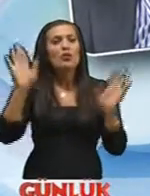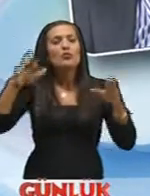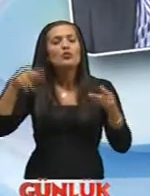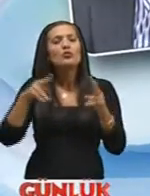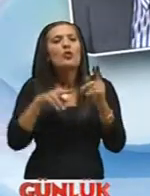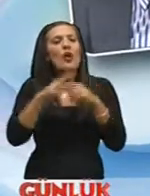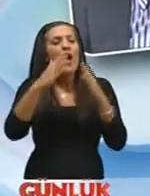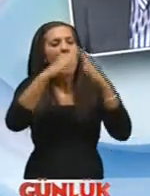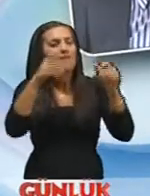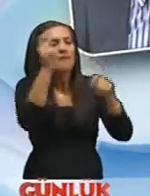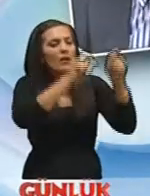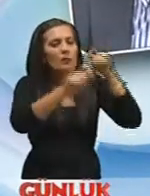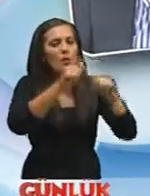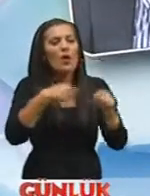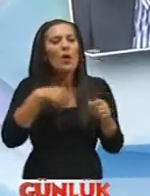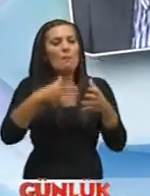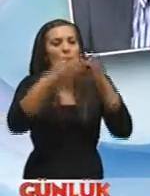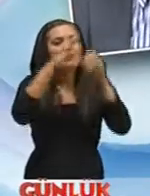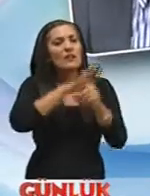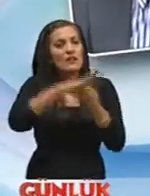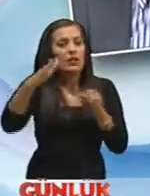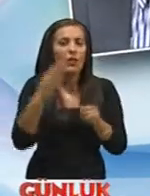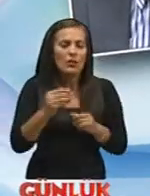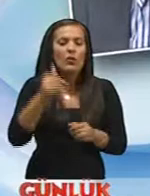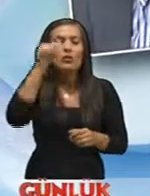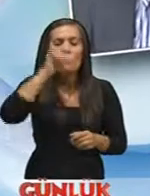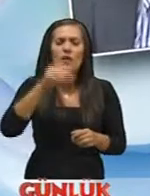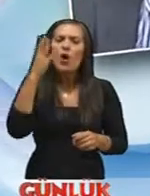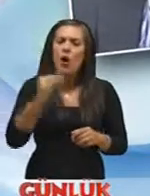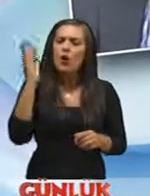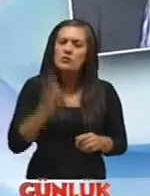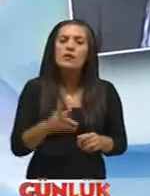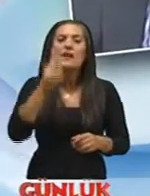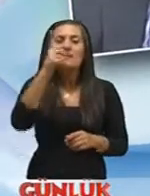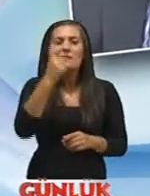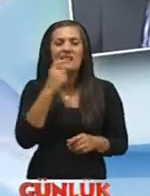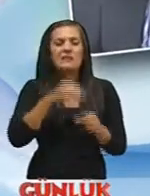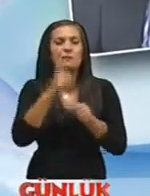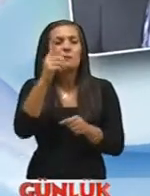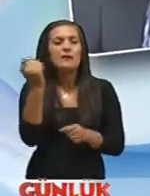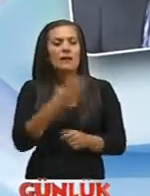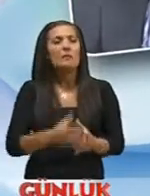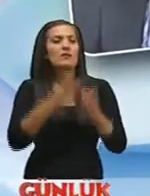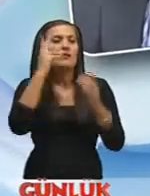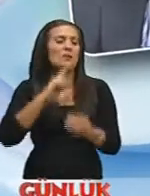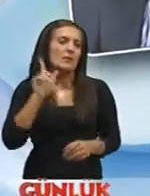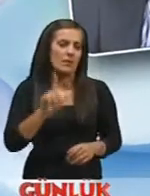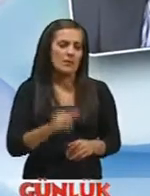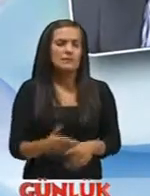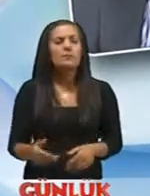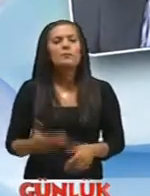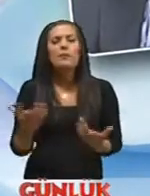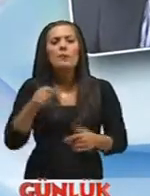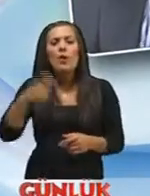yapıyor bacayı tıkayabiliyor onun için doğal gaz dahi olsa yılda en az bir kere bacamızı temizleteceğiz kesinlikle peki